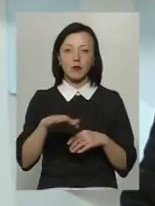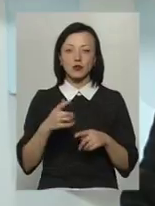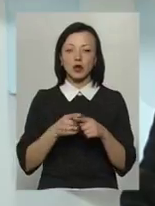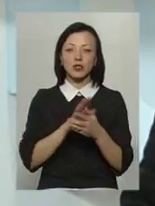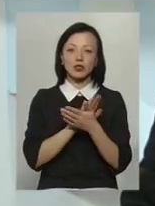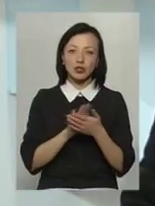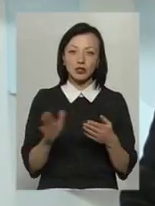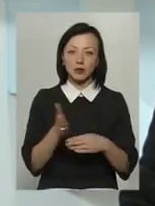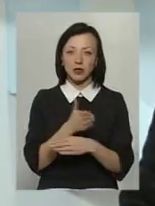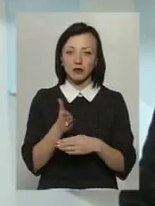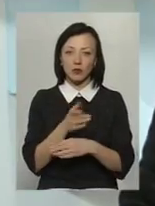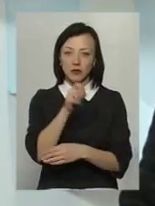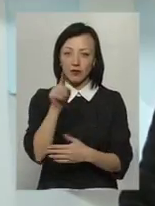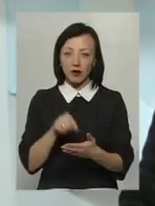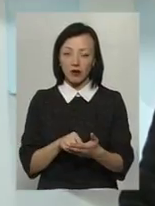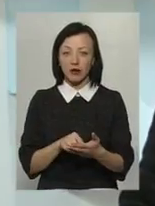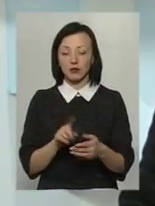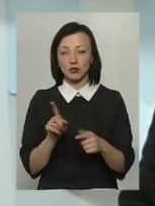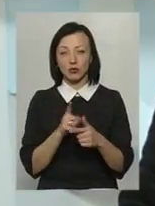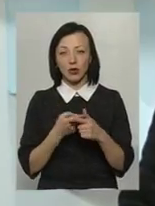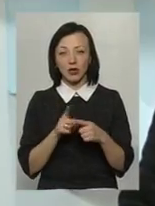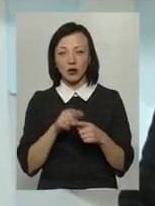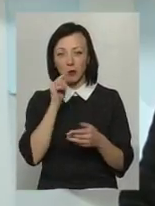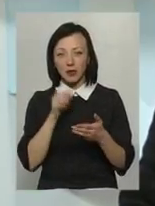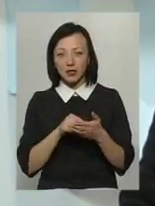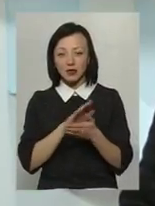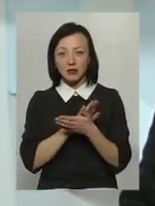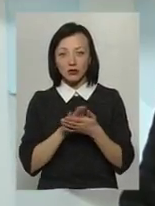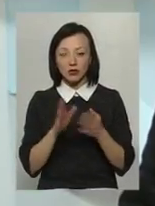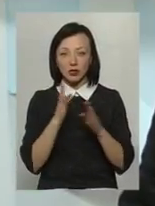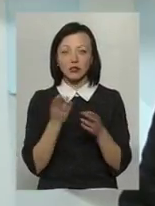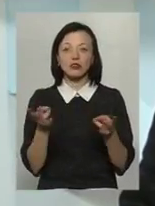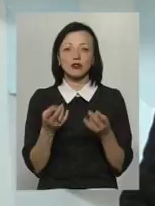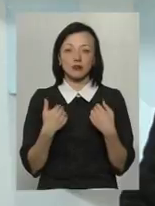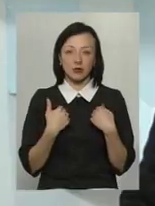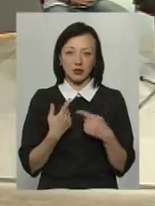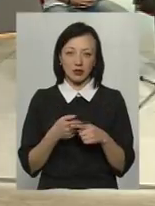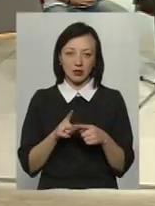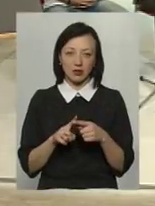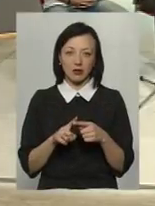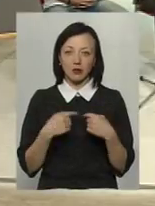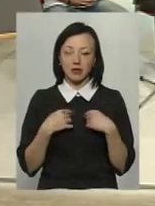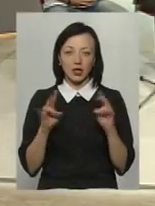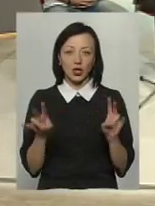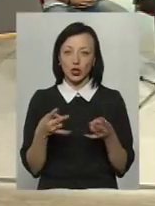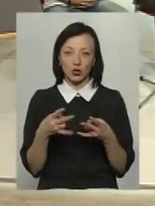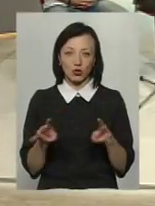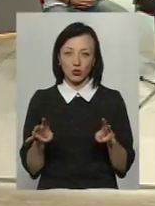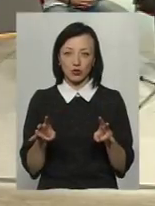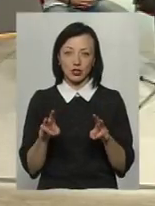органічне производство, а що це птиця органічне. А він сказав, що мені не потрібна